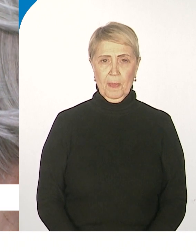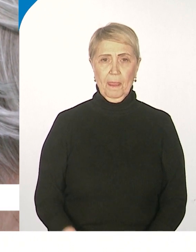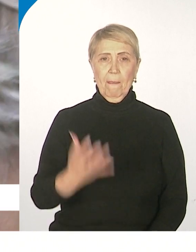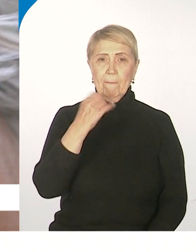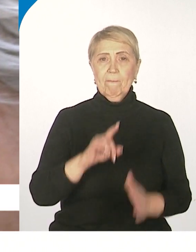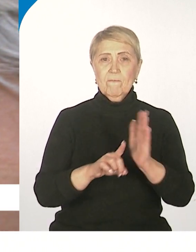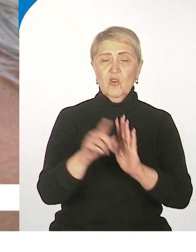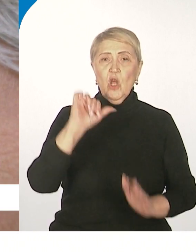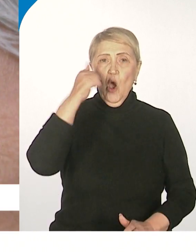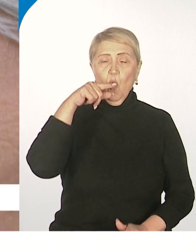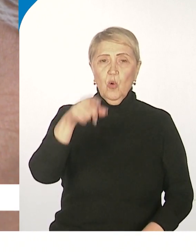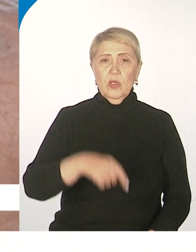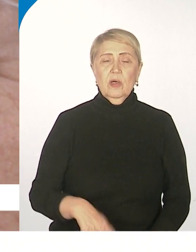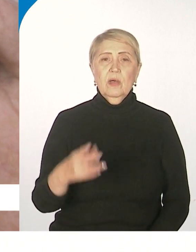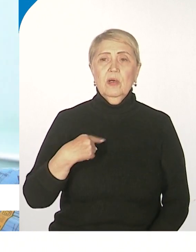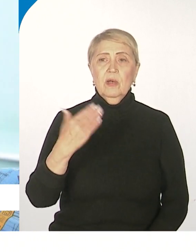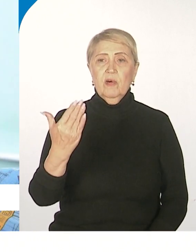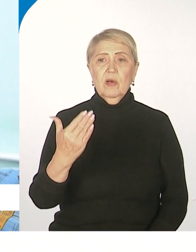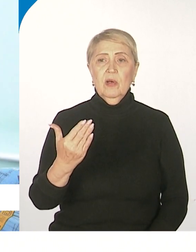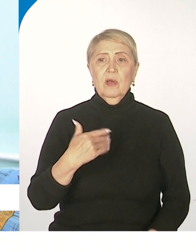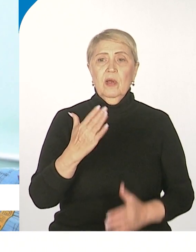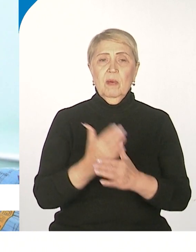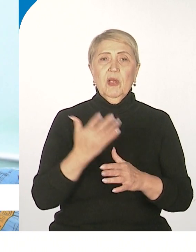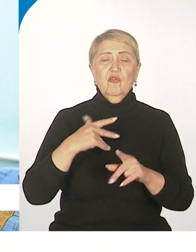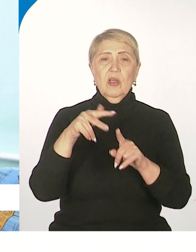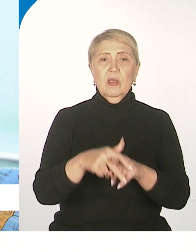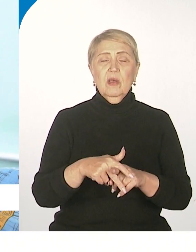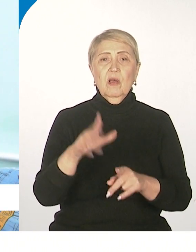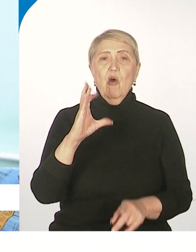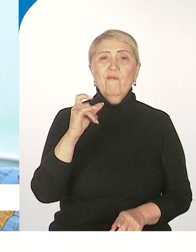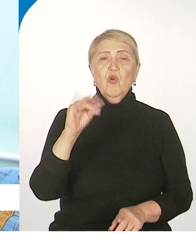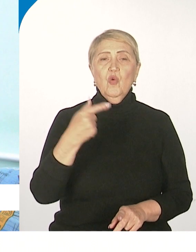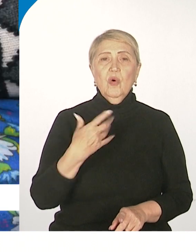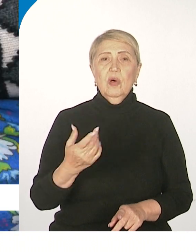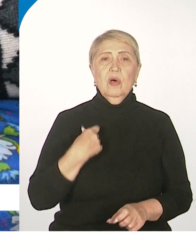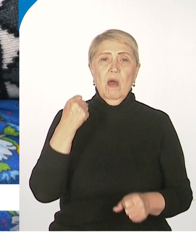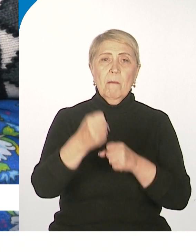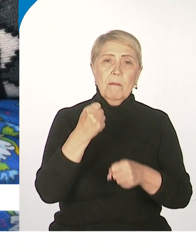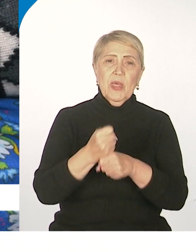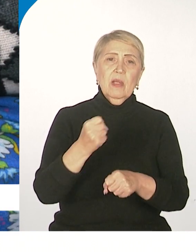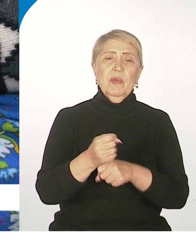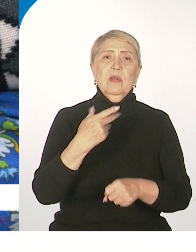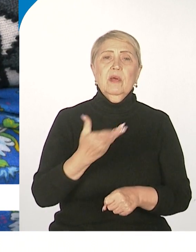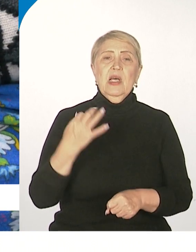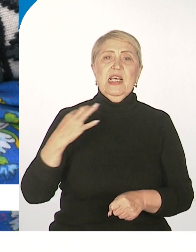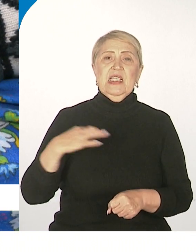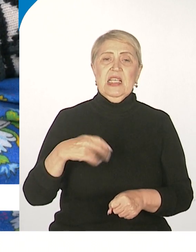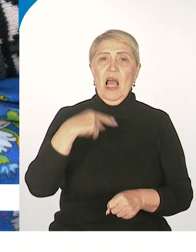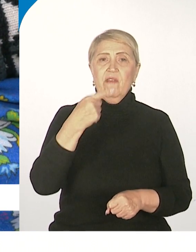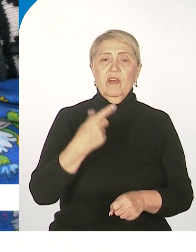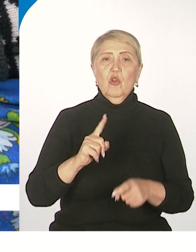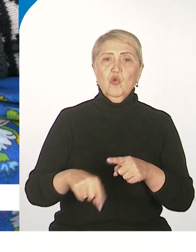в начале года Людмилу Красноруцкую третировали самые близкие люди. Внук чесала бабушку кулаки, сын жила у маме скорой смерти.